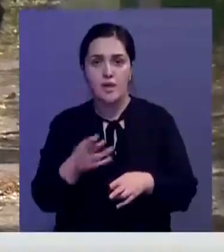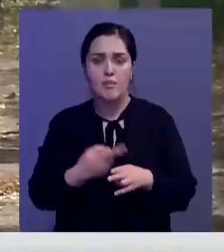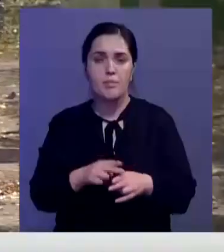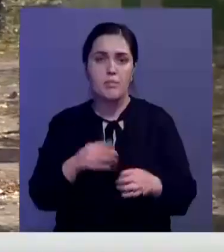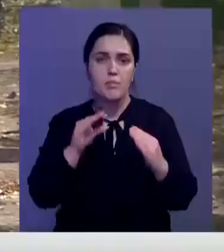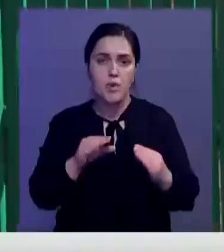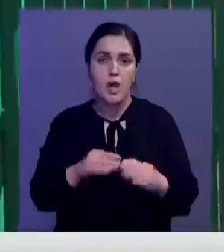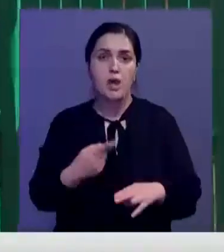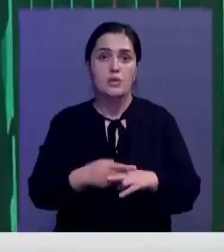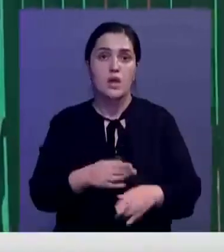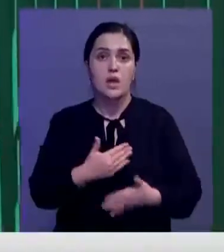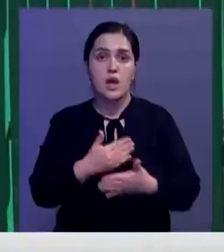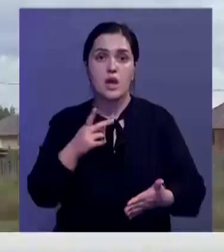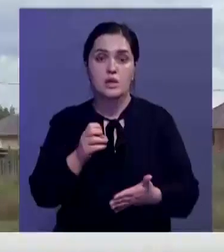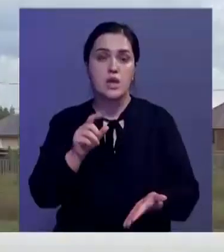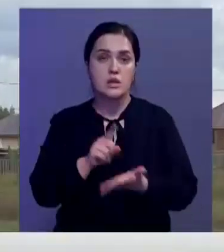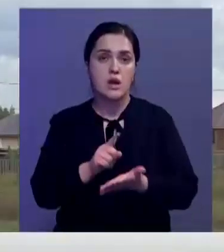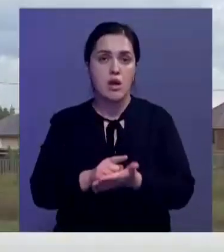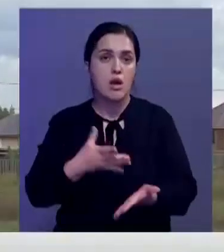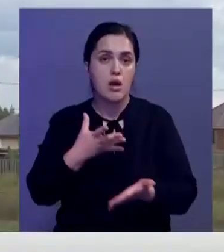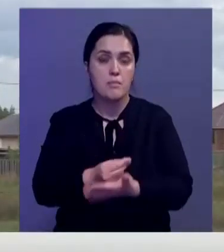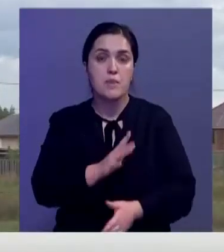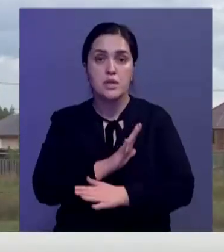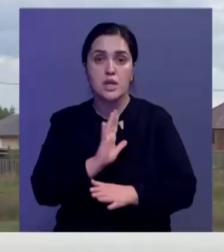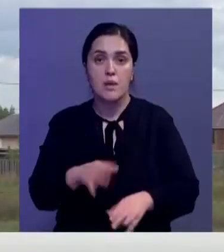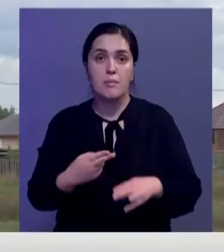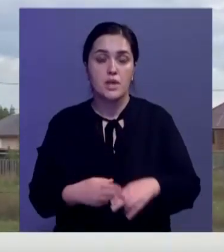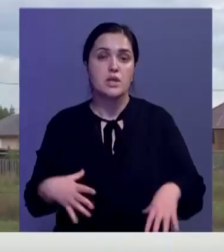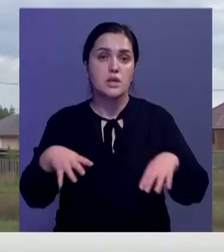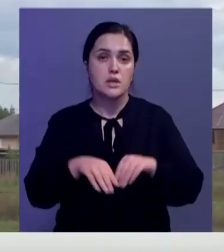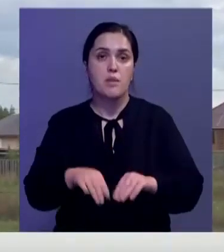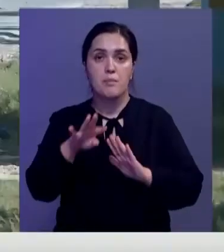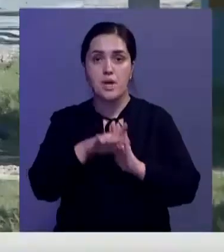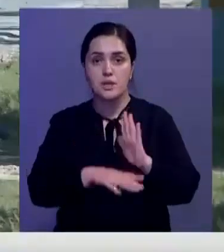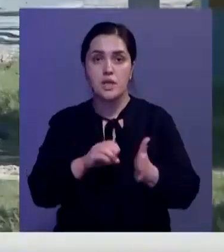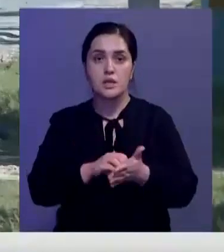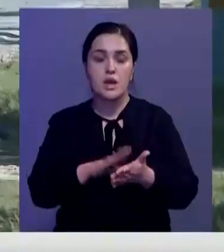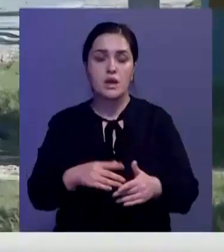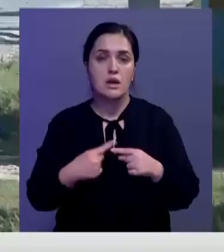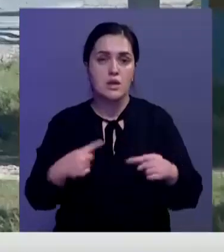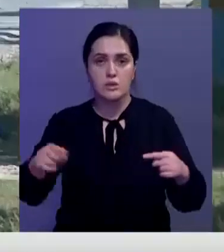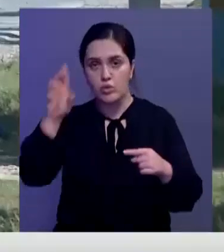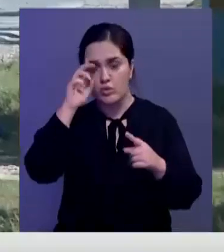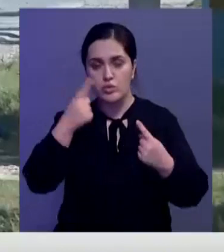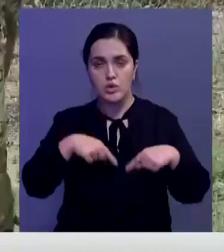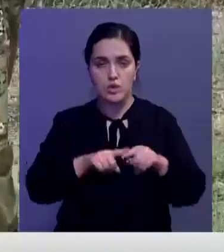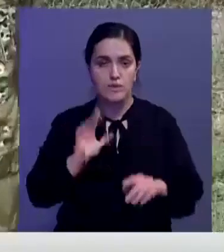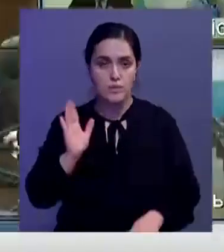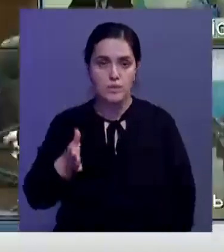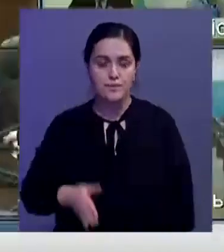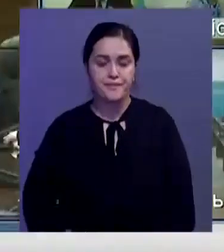и движимого имущества, которые ранее не облагались налогами. Кроме того, интегрированы базы данных различных госорганов.